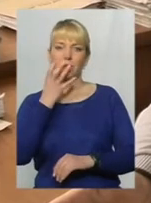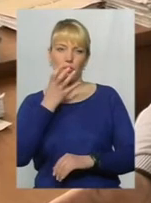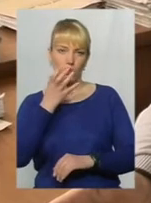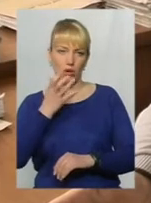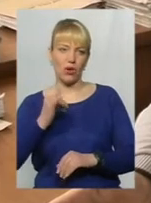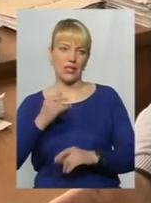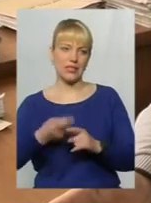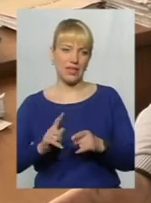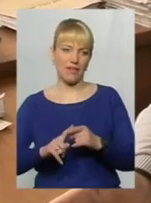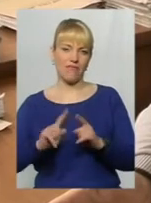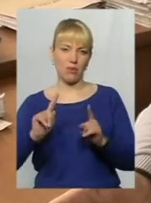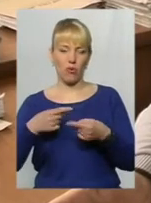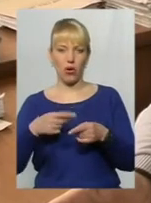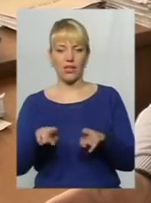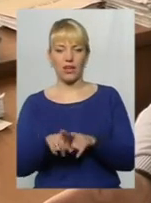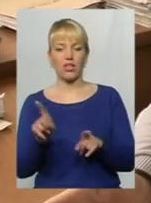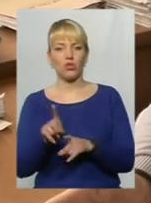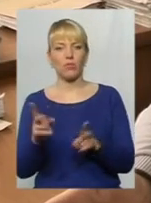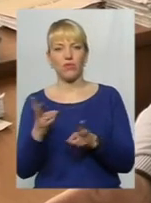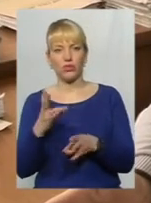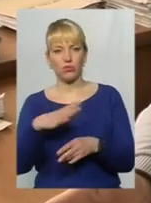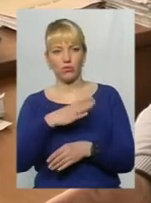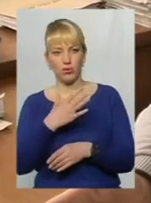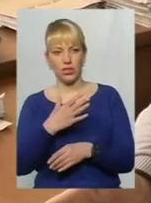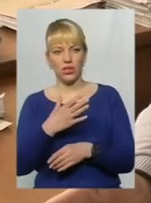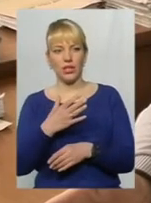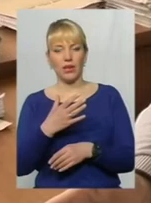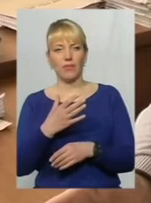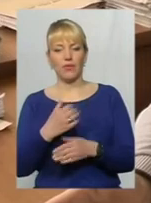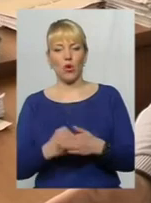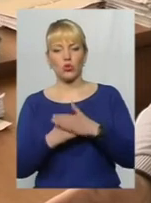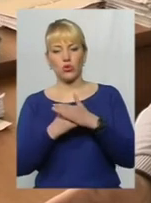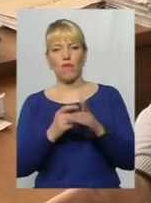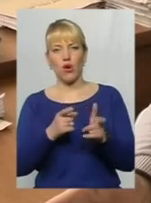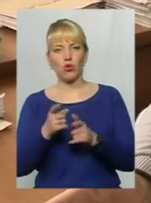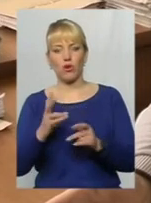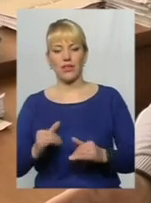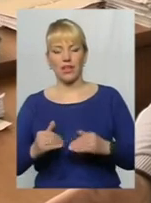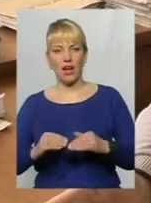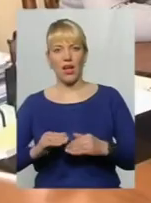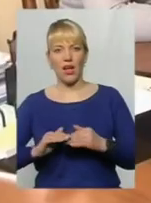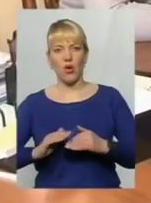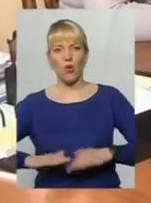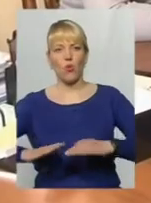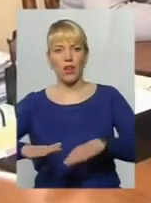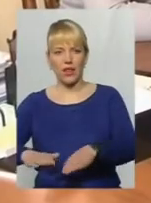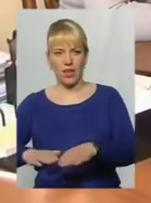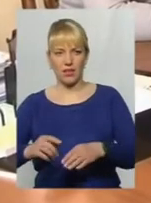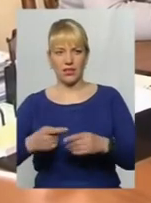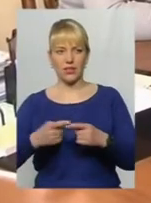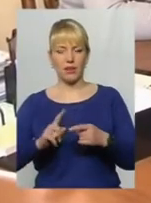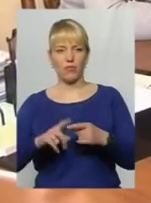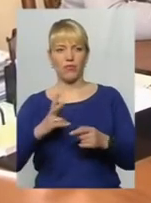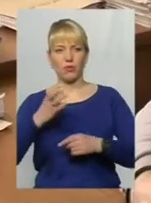умови. А це вимога така, що має бути основа готова для укладання асфальту, тобто вона має бути прогріта.